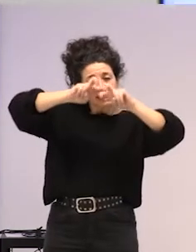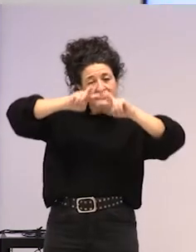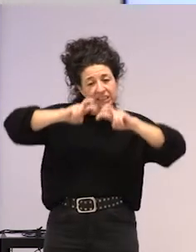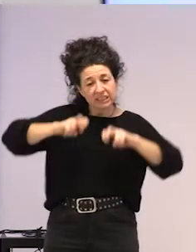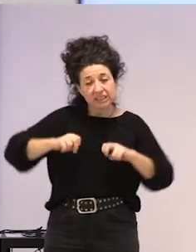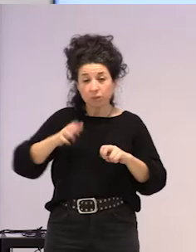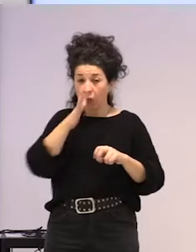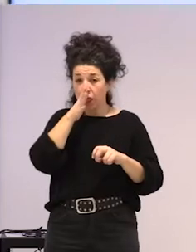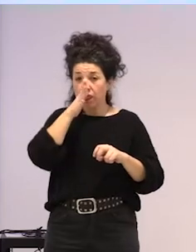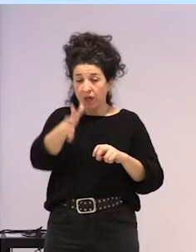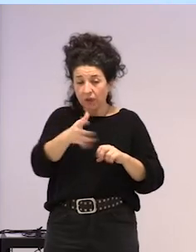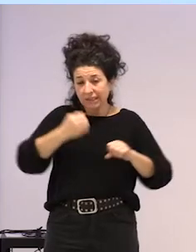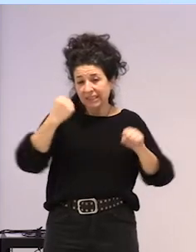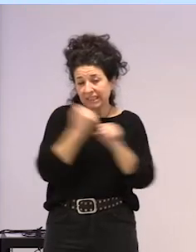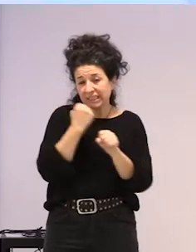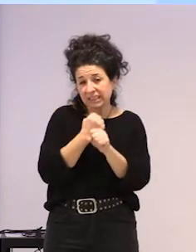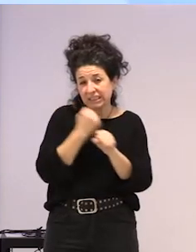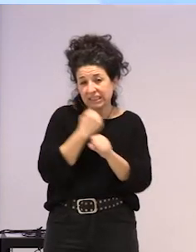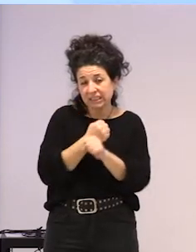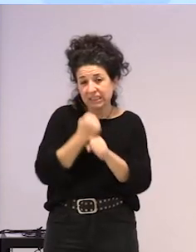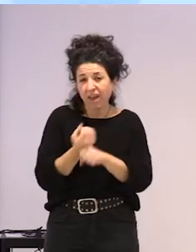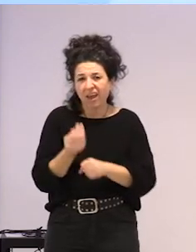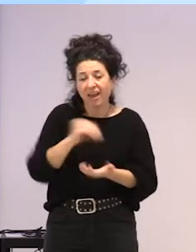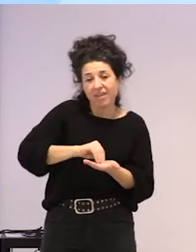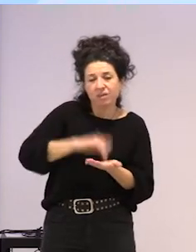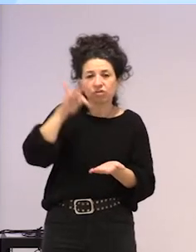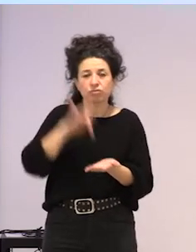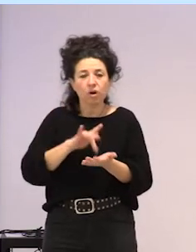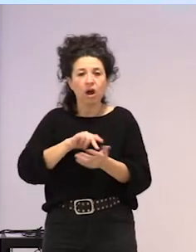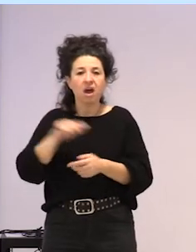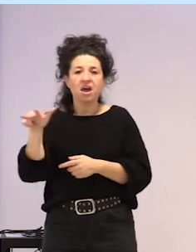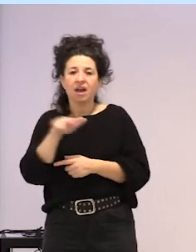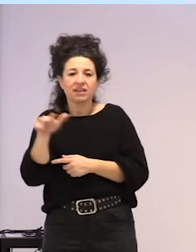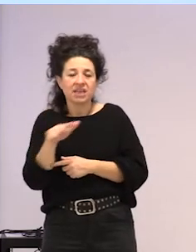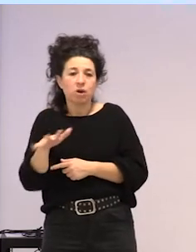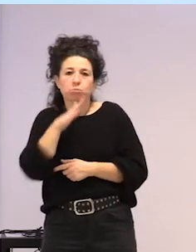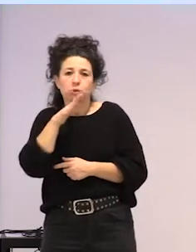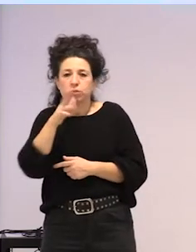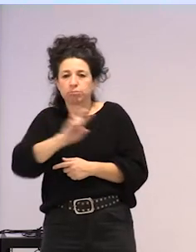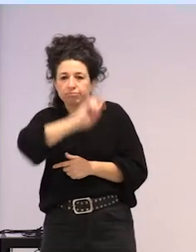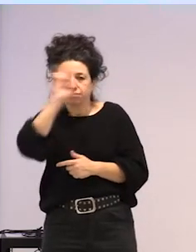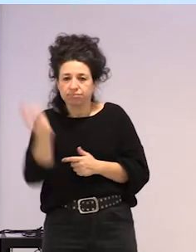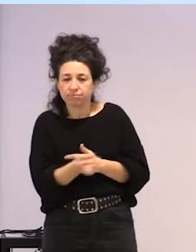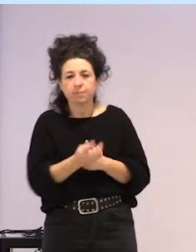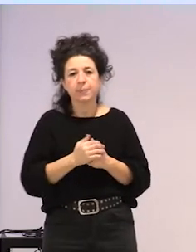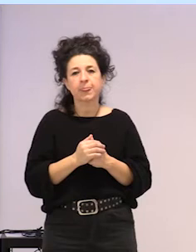lan batetik, gainera gazteleraz egin dakoa, arrazoi ezberdinetatik, ezberdinetatik,